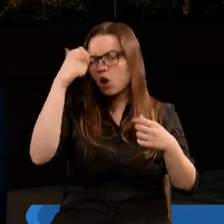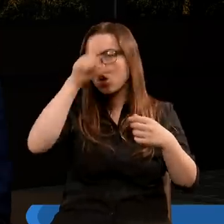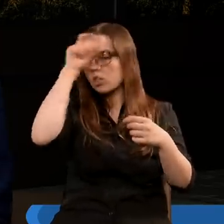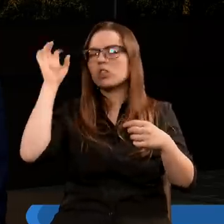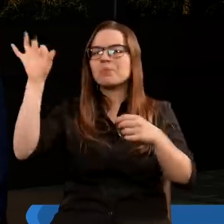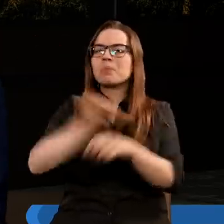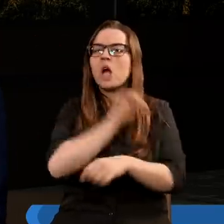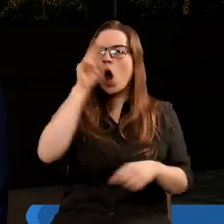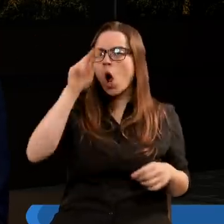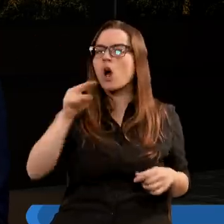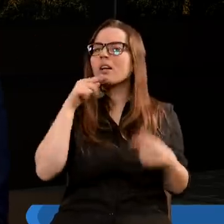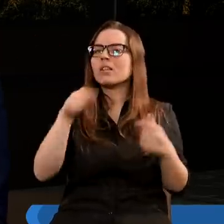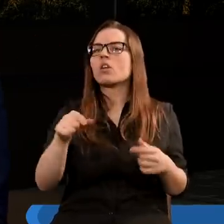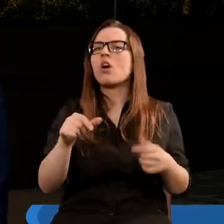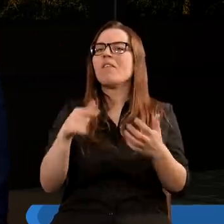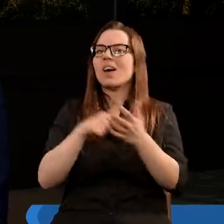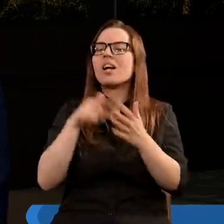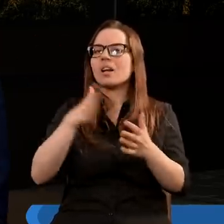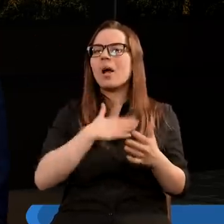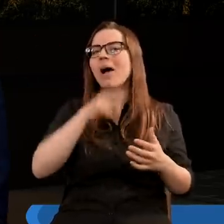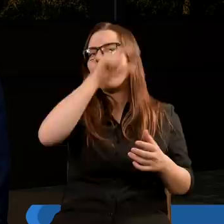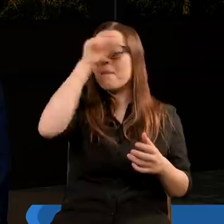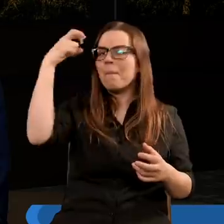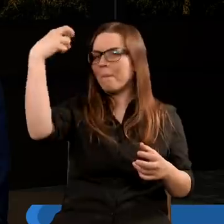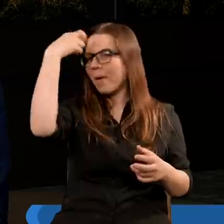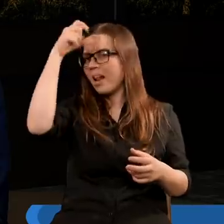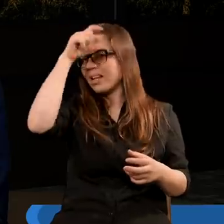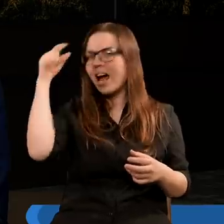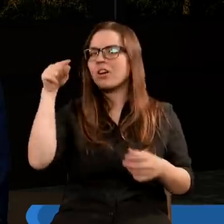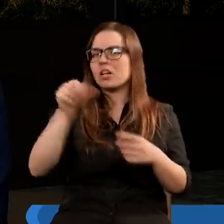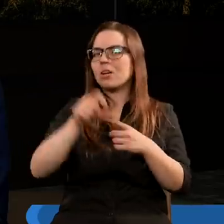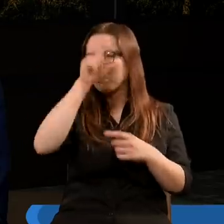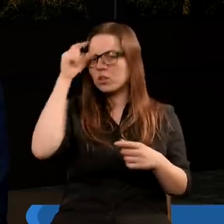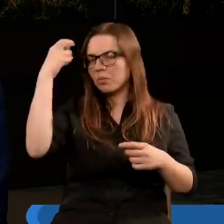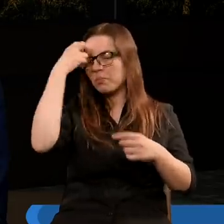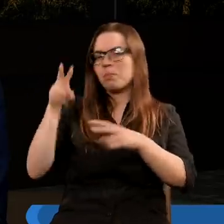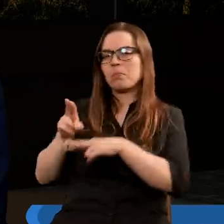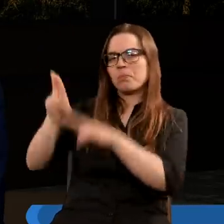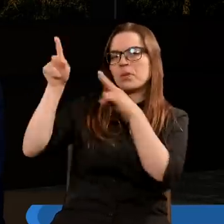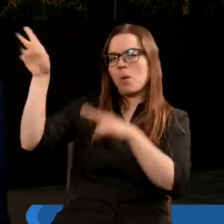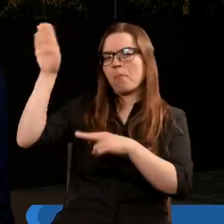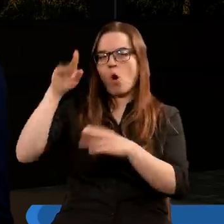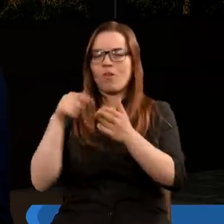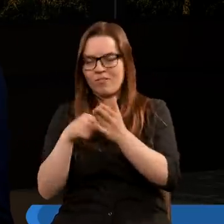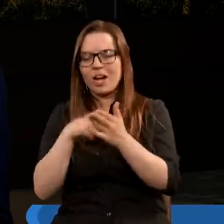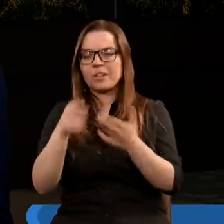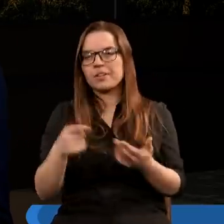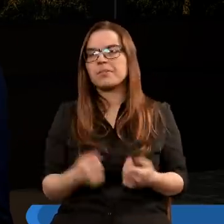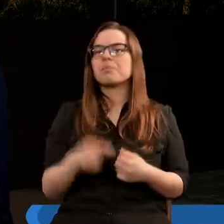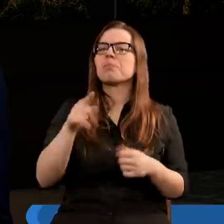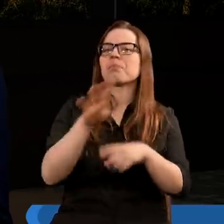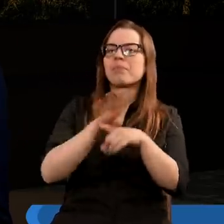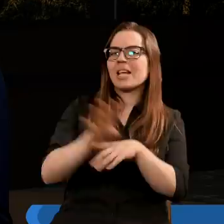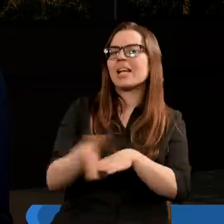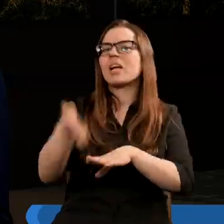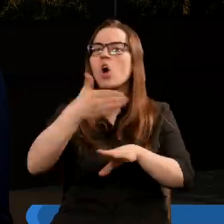jego ojca. Ci, którzy w innych wstach mają pieczęć na czole. Pieczęć jest symbolem przynależności do Boga. W tym samym czternastym